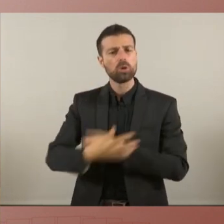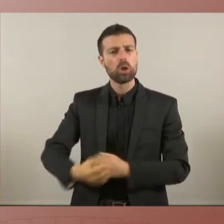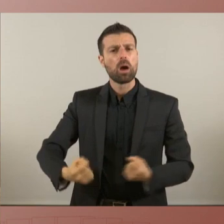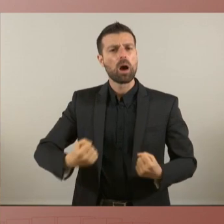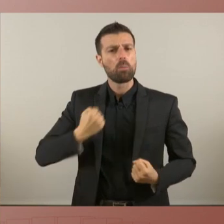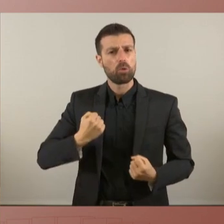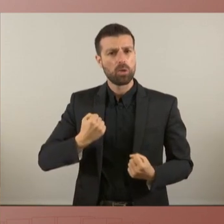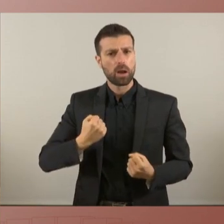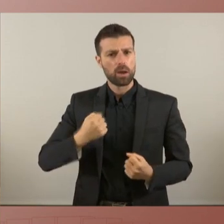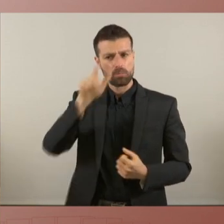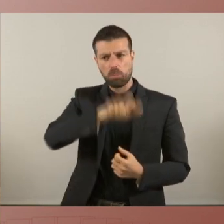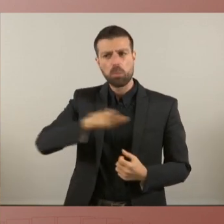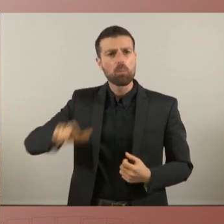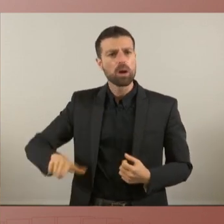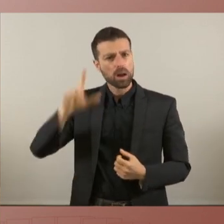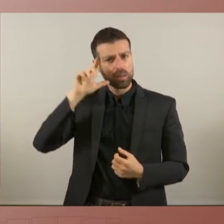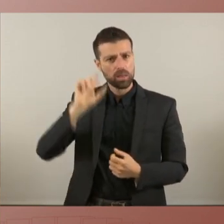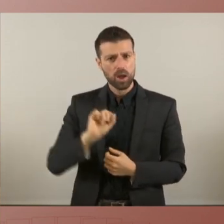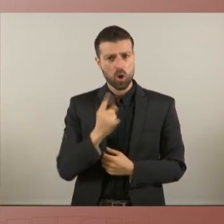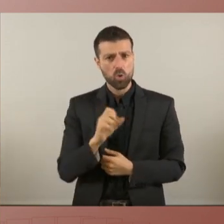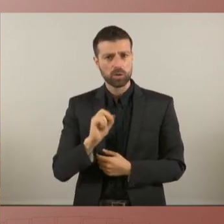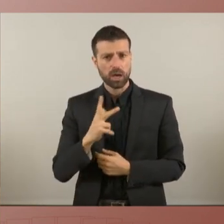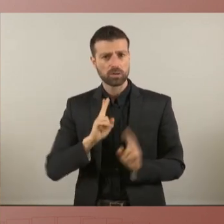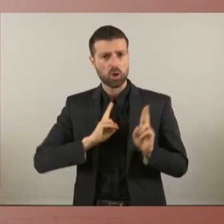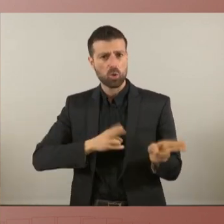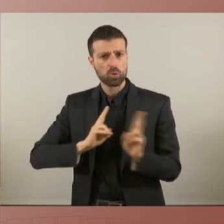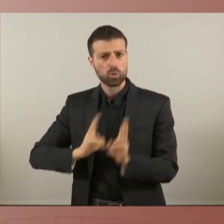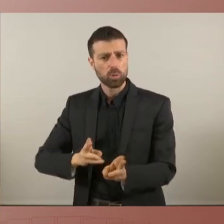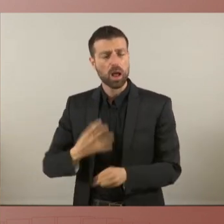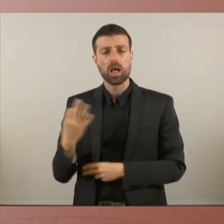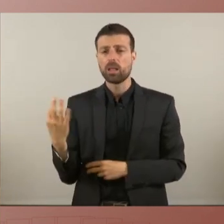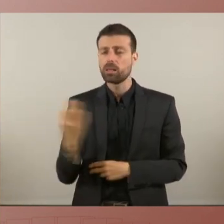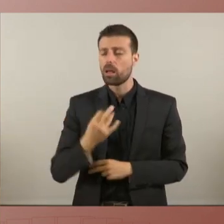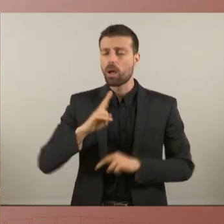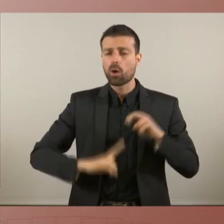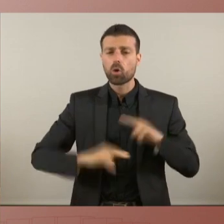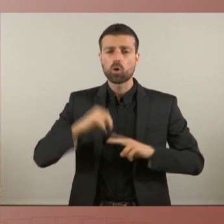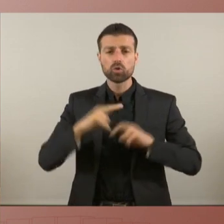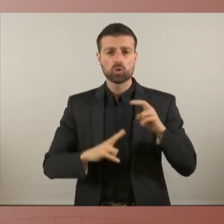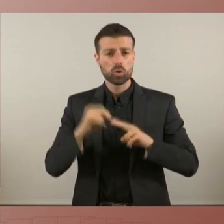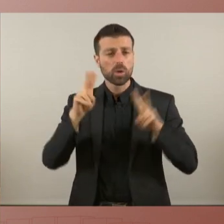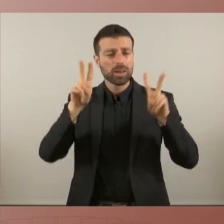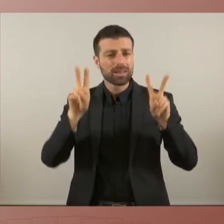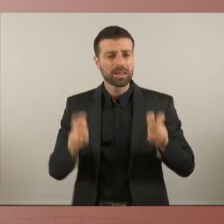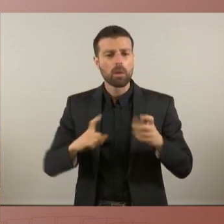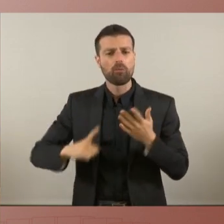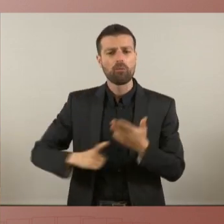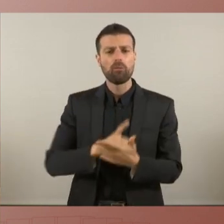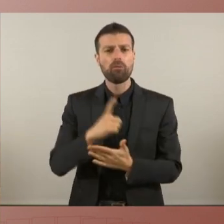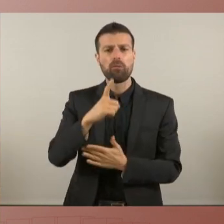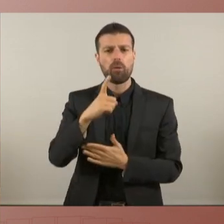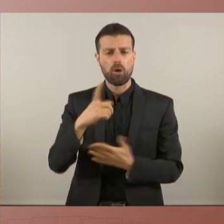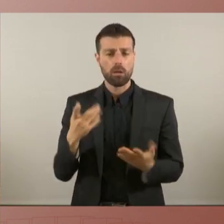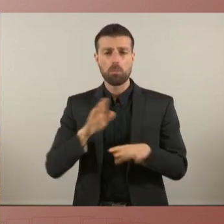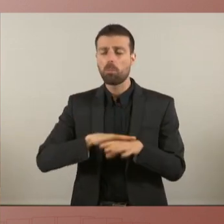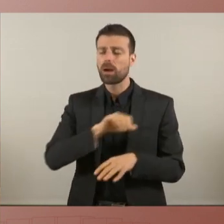de l'1 i el 3 d'octubre ha de reconstruir un veritable full de ruta cap a la independència i